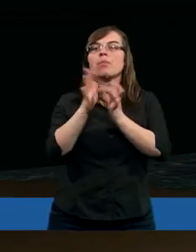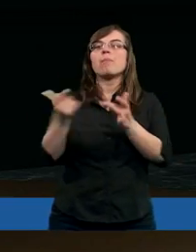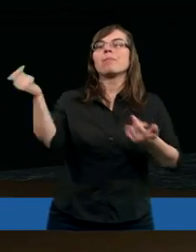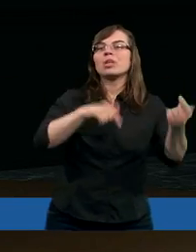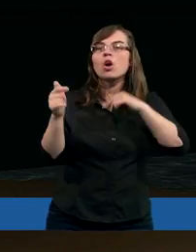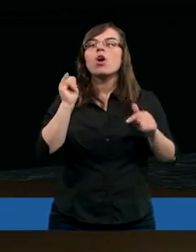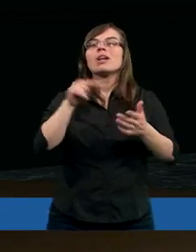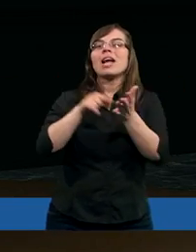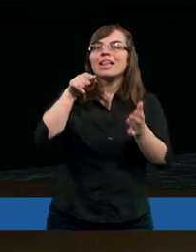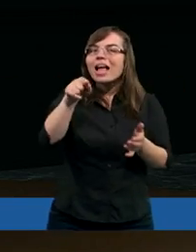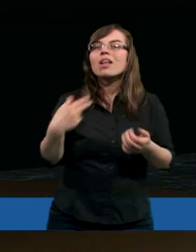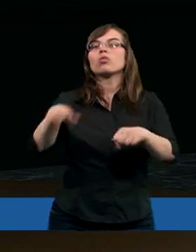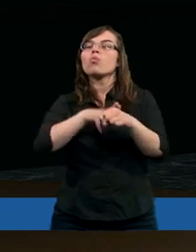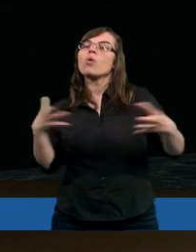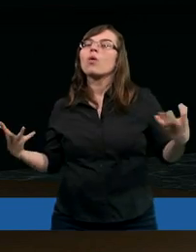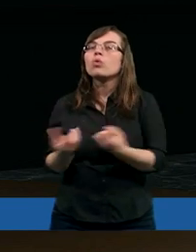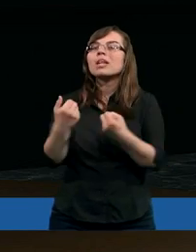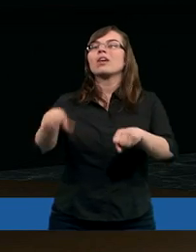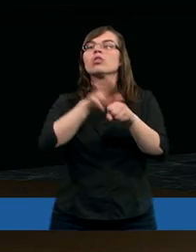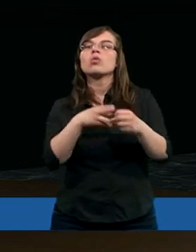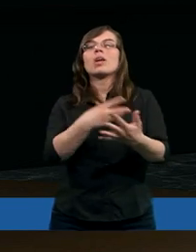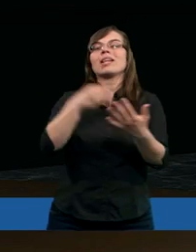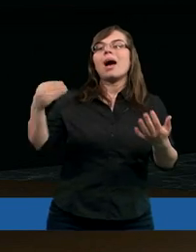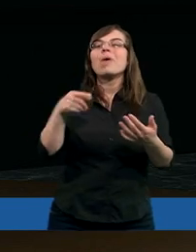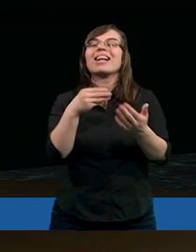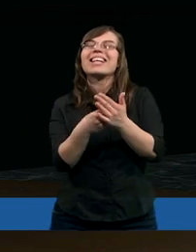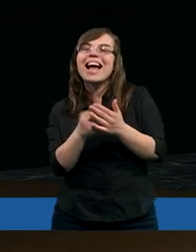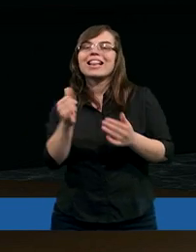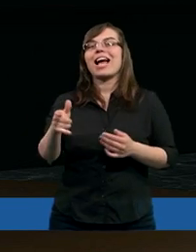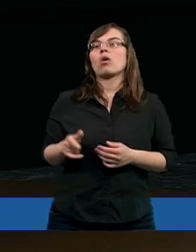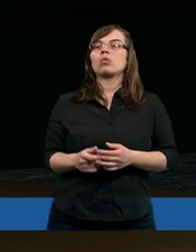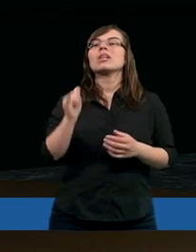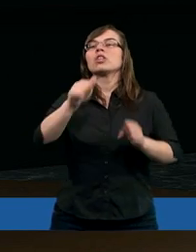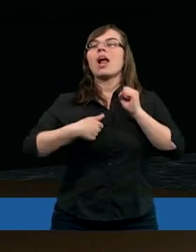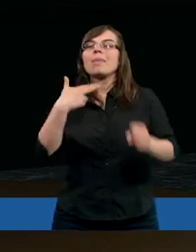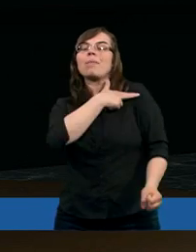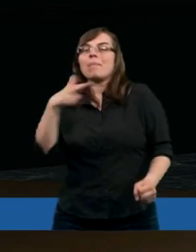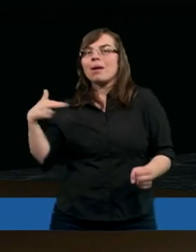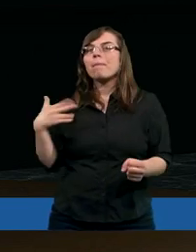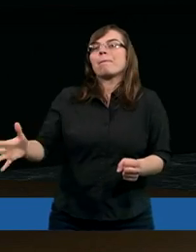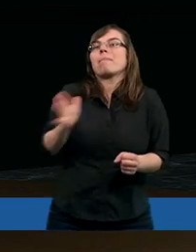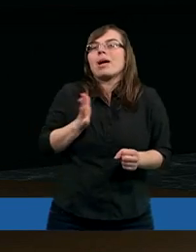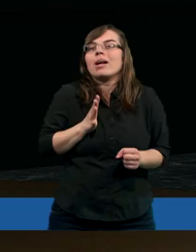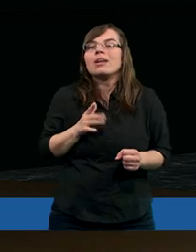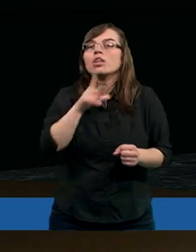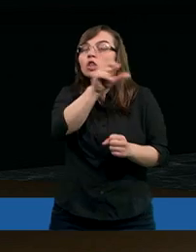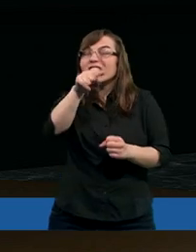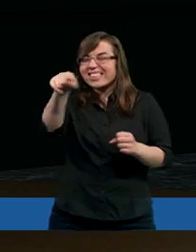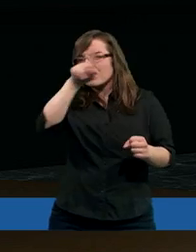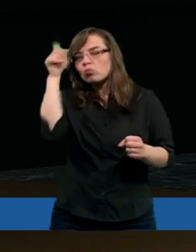Chrystus przychodzi i to jest ten, który uratuje. To jest ten, który zapłaci sobie coś. Jakbyśmy my byli ci, którzy